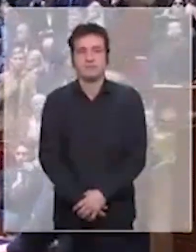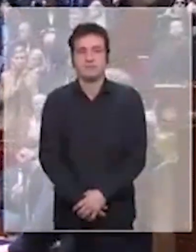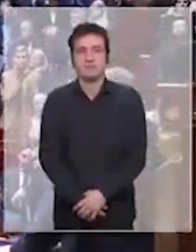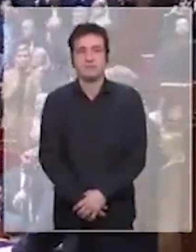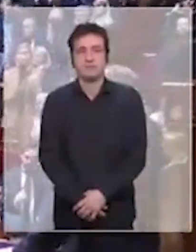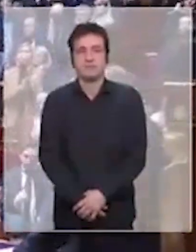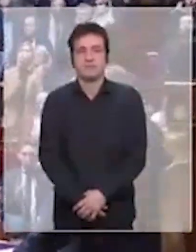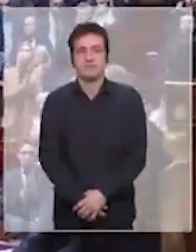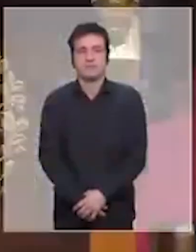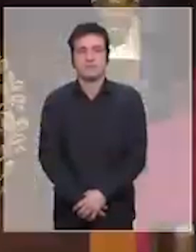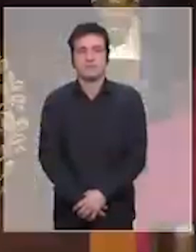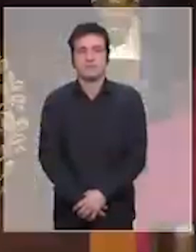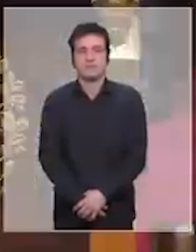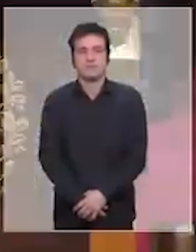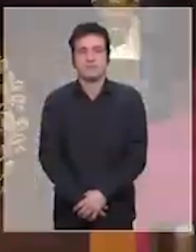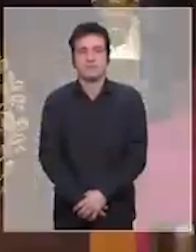Applaudissements